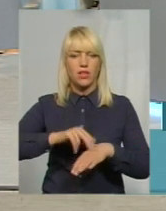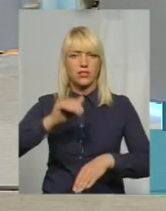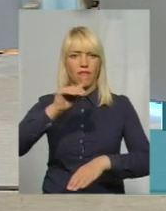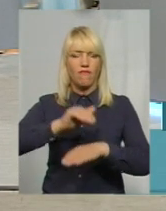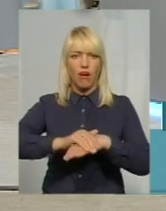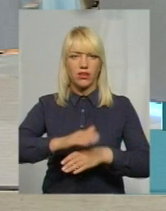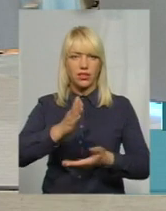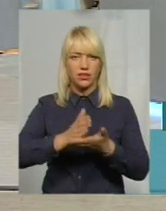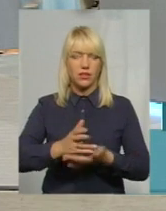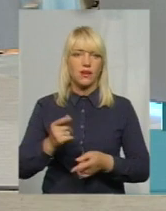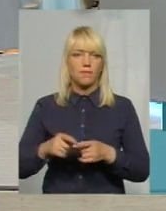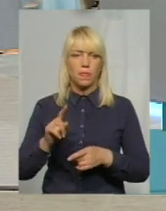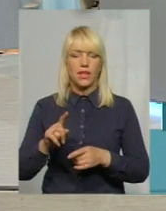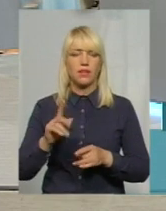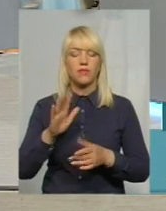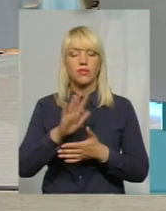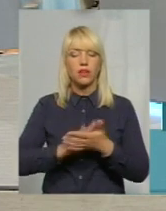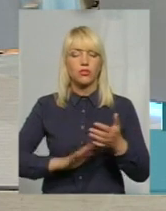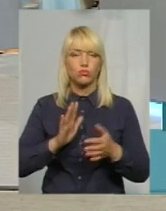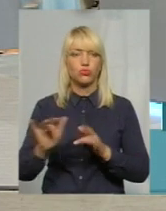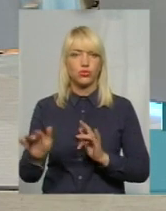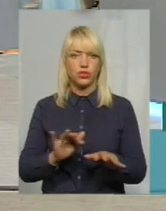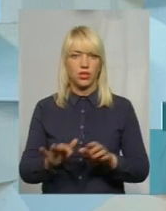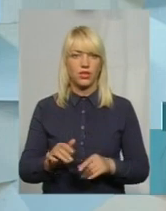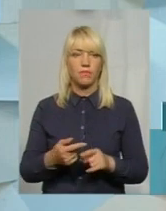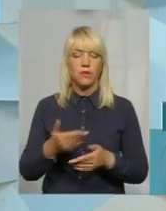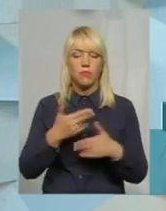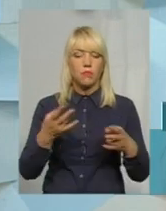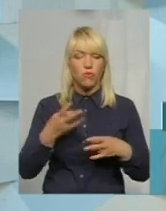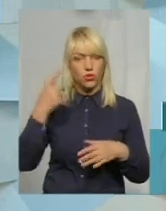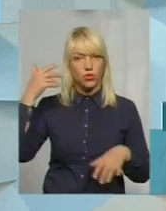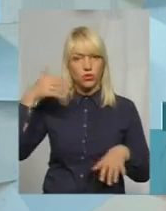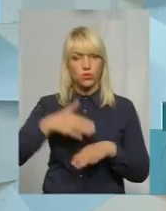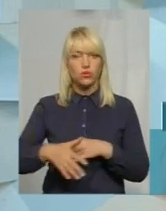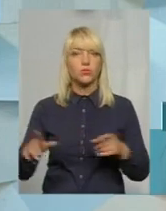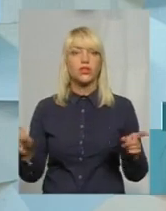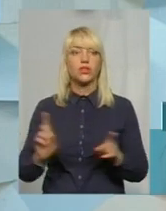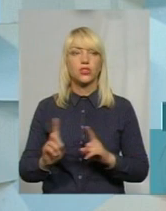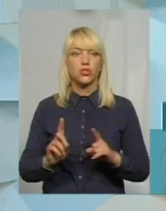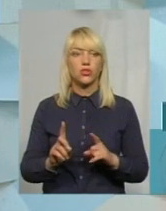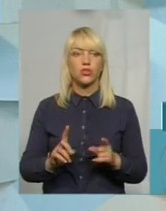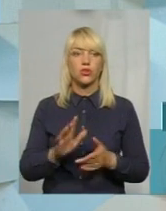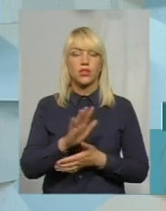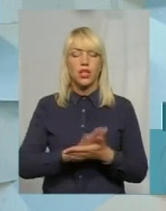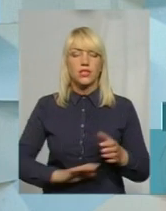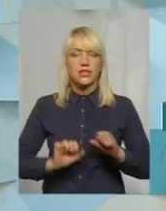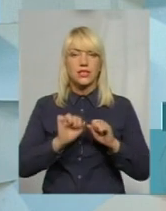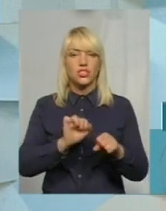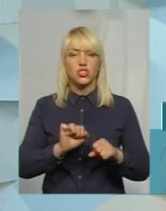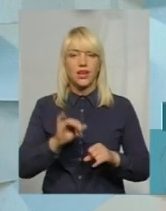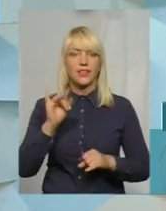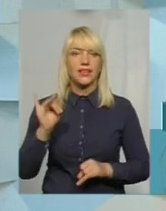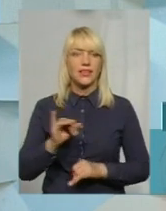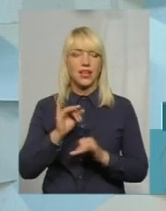висновок для подальших дій. Ми повинні зрозуміти все-таки, що далі захищати інтереси,